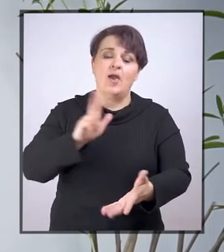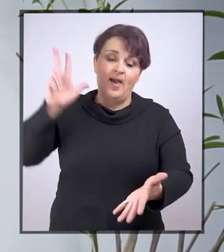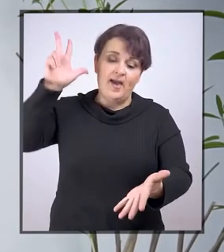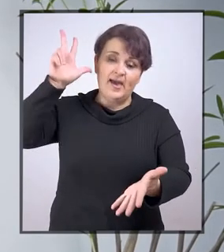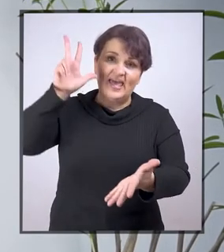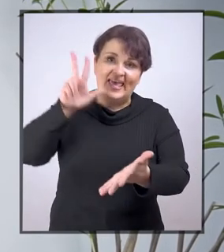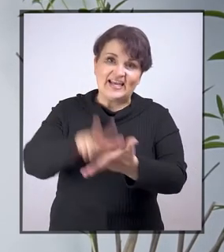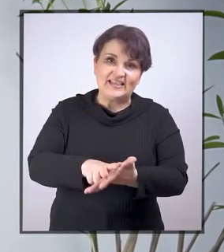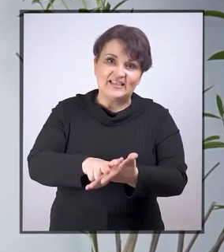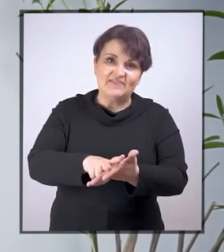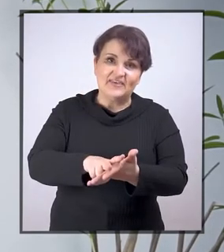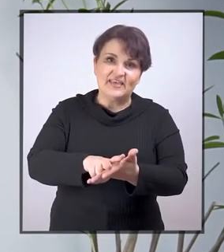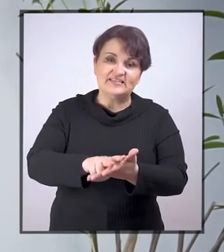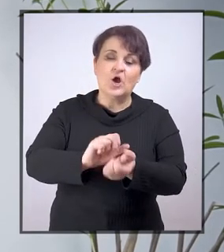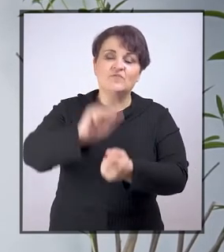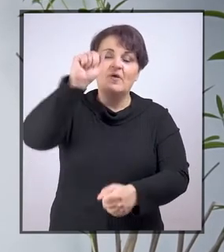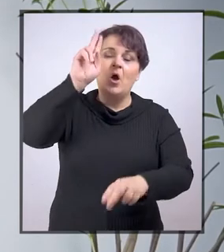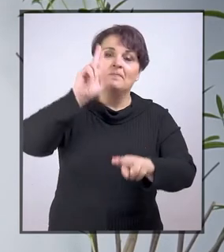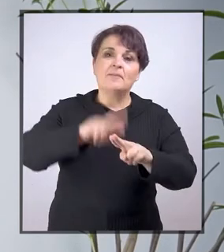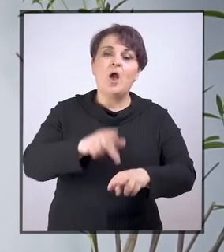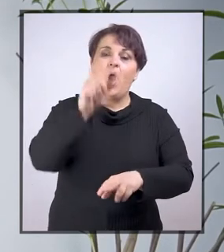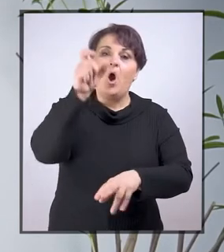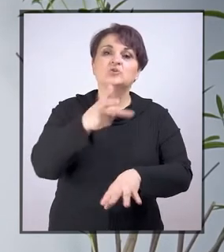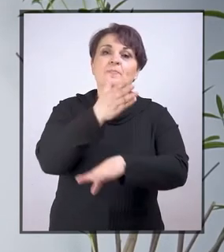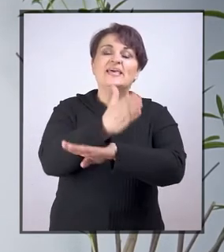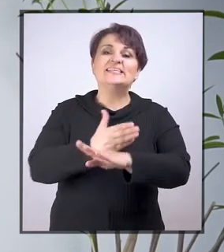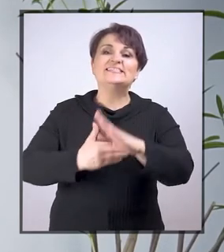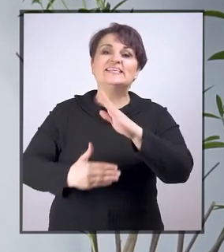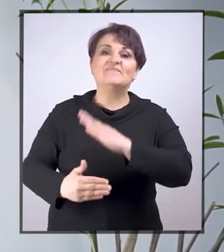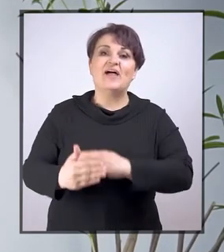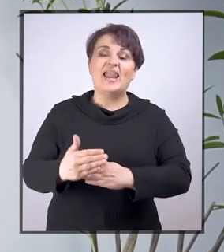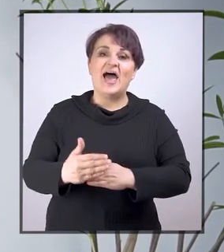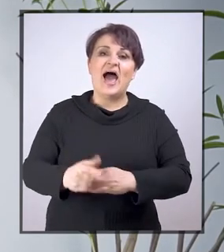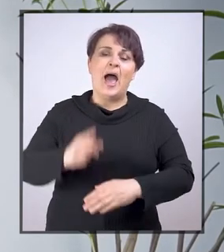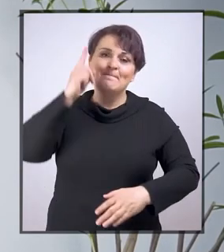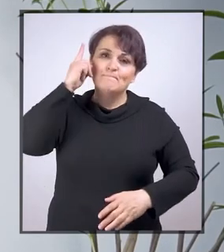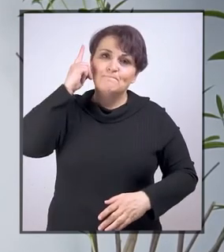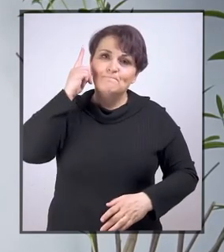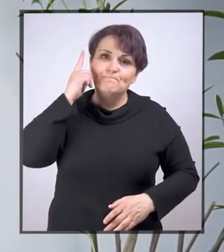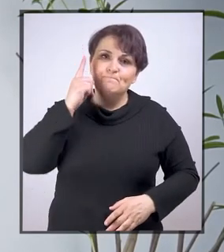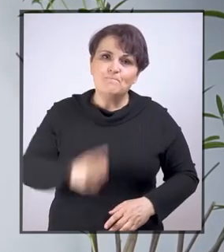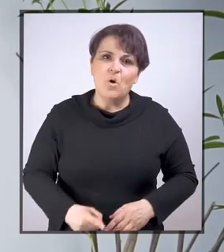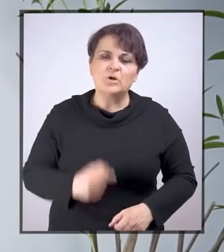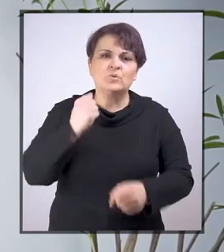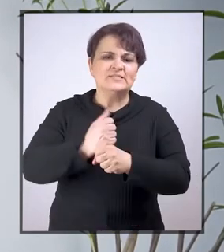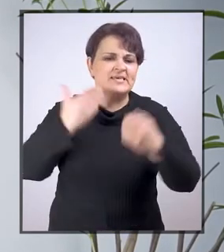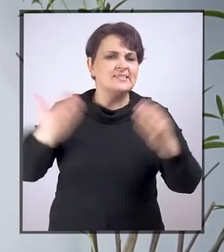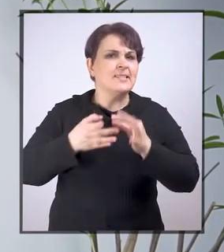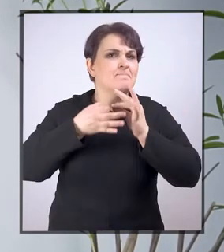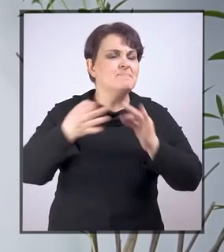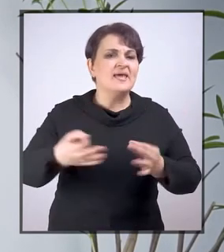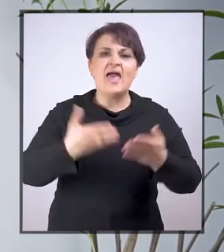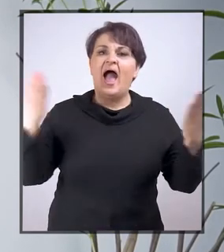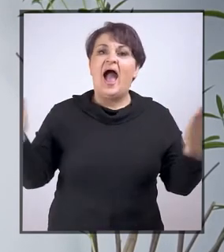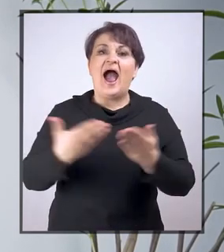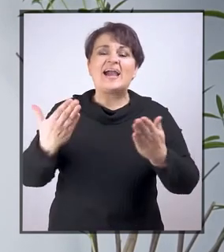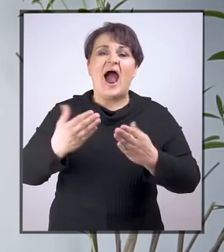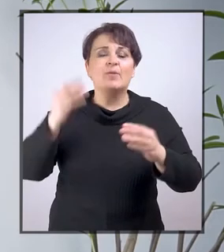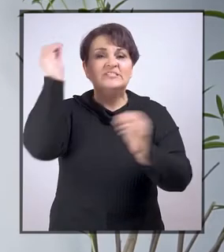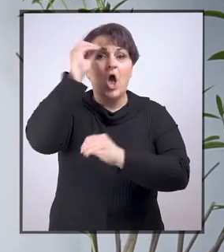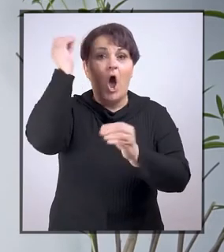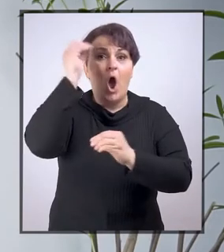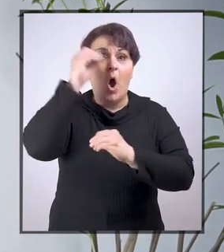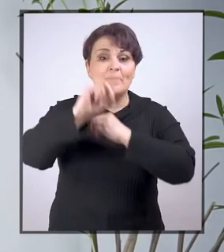ratificirala konvenciju o pravima osoba sa invaliditetom, mora poduzeti hitne mjere kako bi se